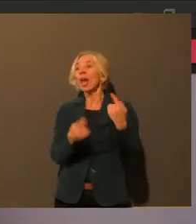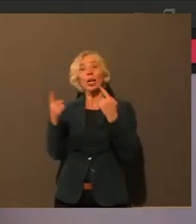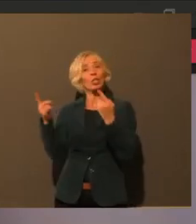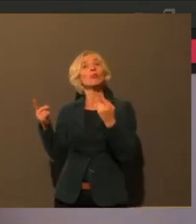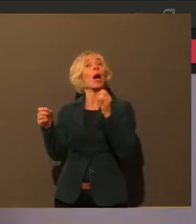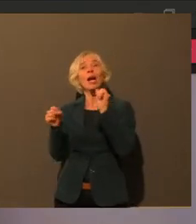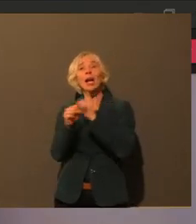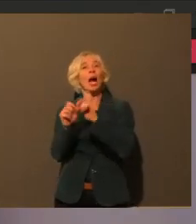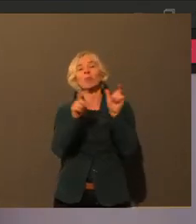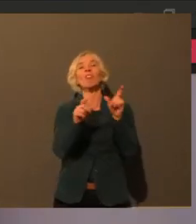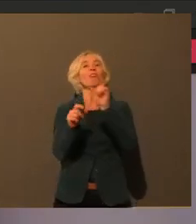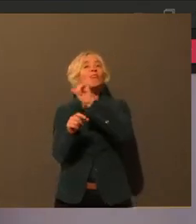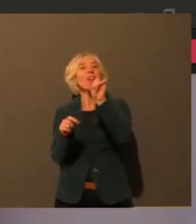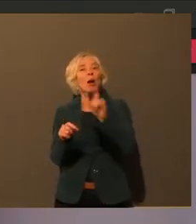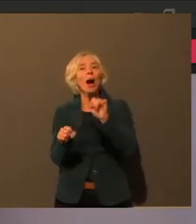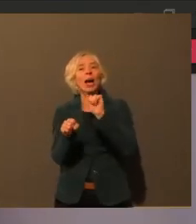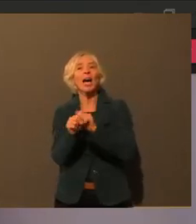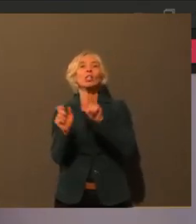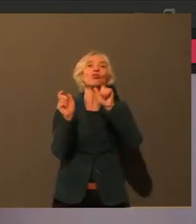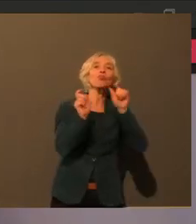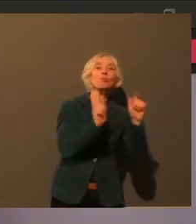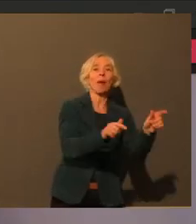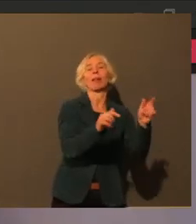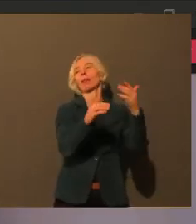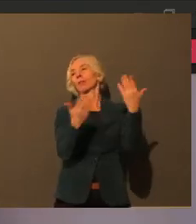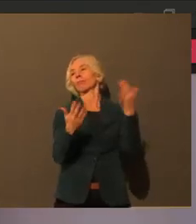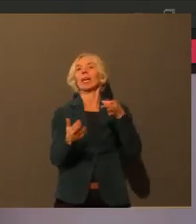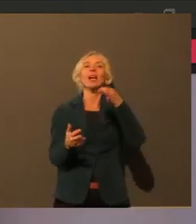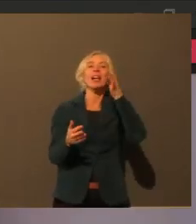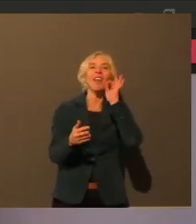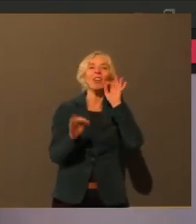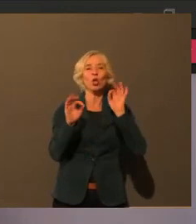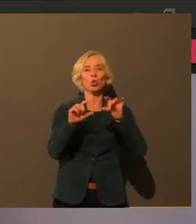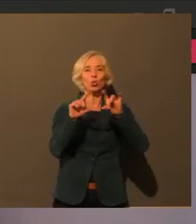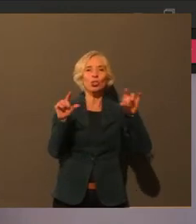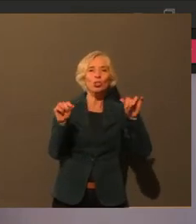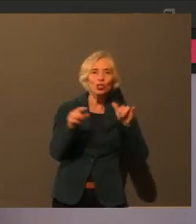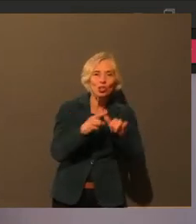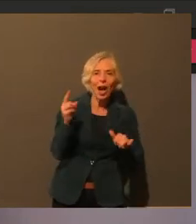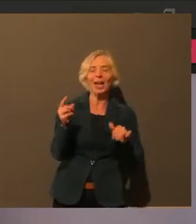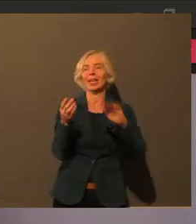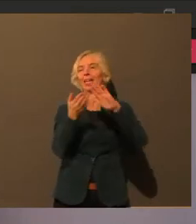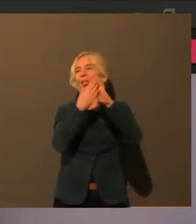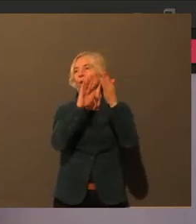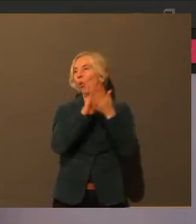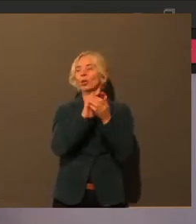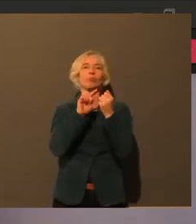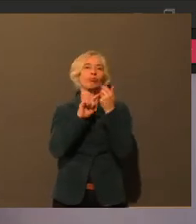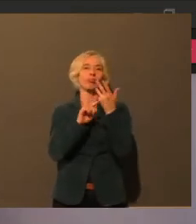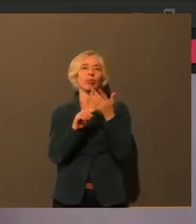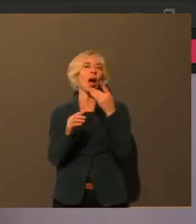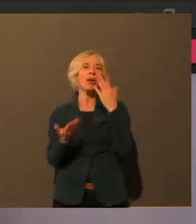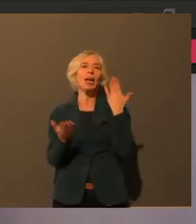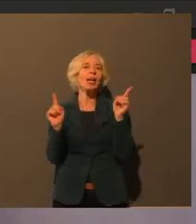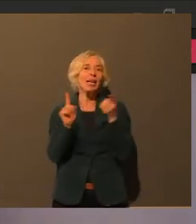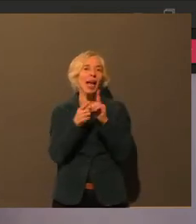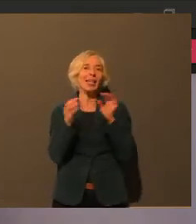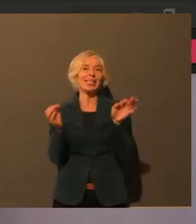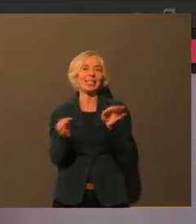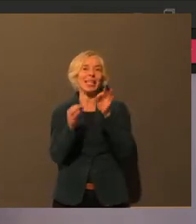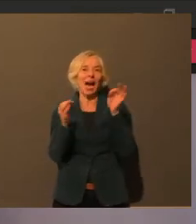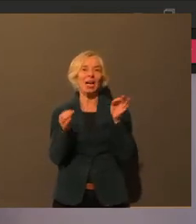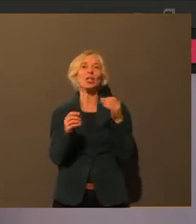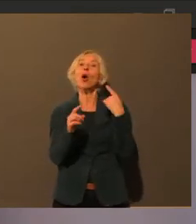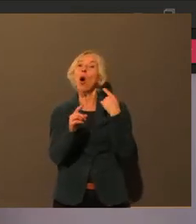Schokolade, einen persönlichen Gruß zukommen lässt und das in einer Form von einem Weihnachtsbus, also ein